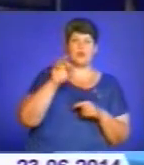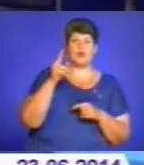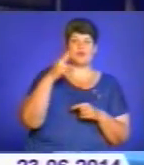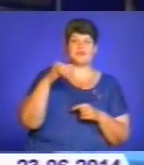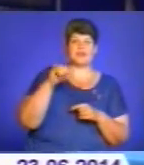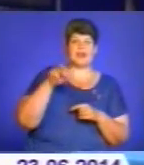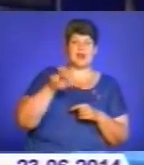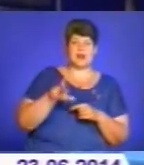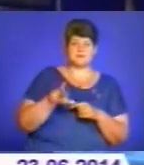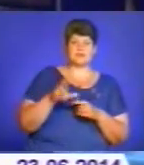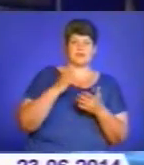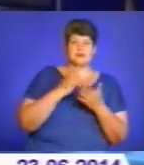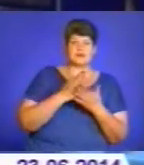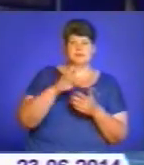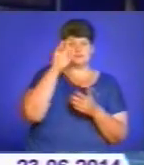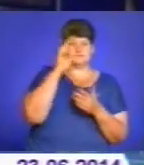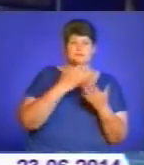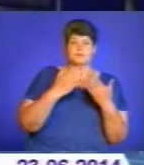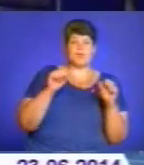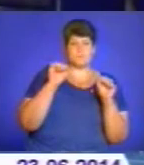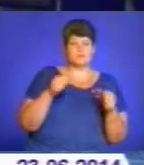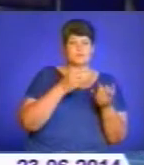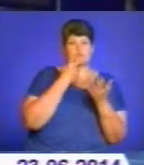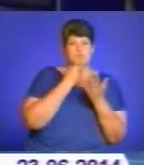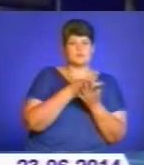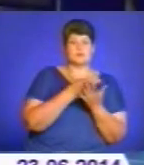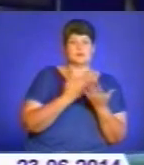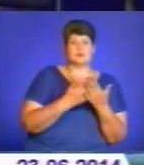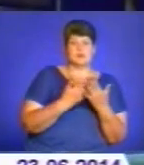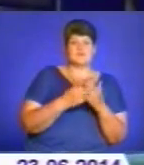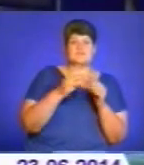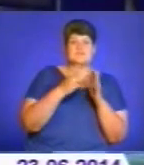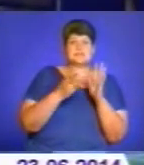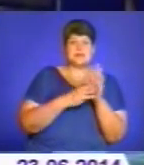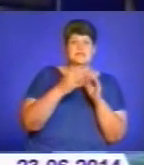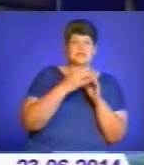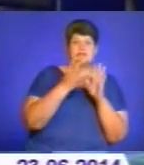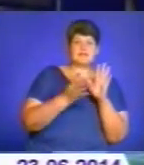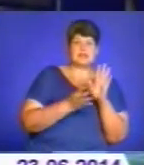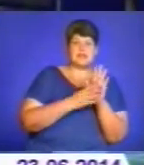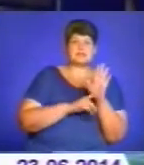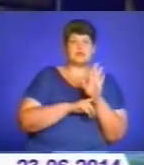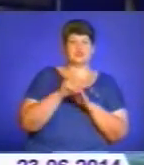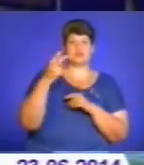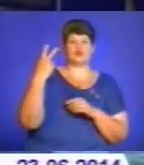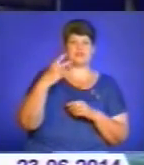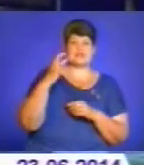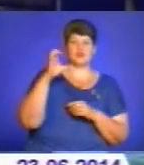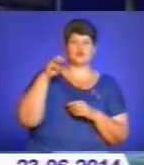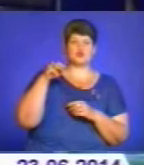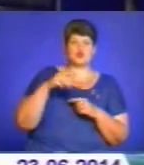краєзнавчому музеї. Відвідувачі можуть побачити зразки іконопису 18, 19 і початку 20 століття,